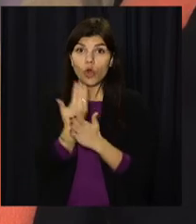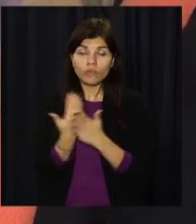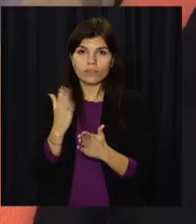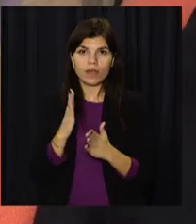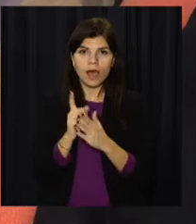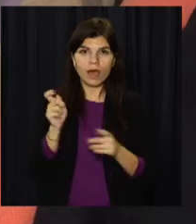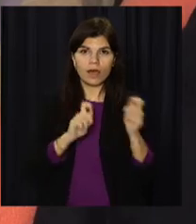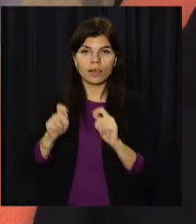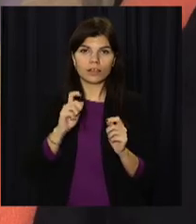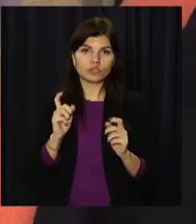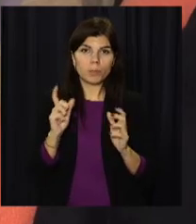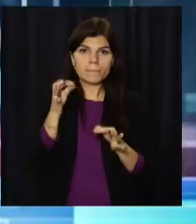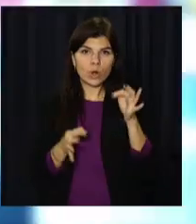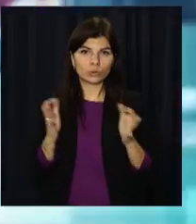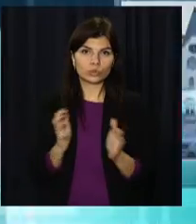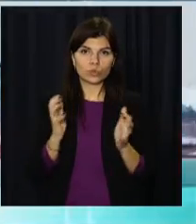Open News, телеканал «Відкритий».